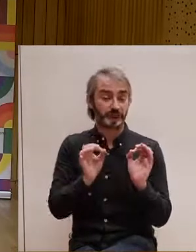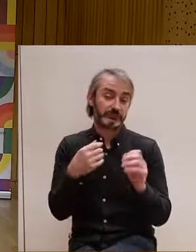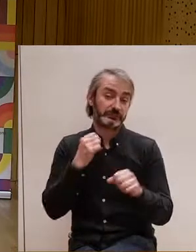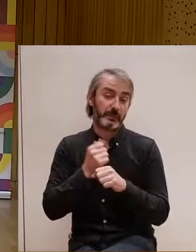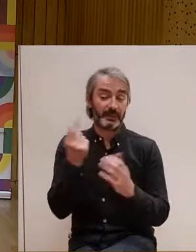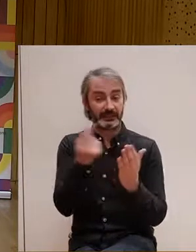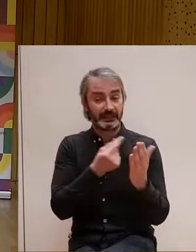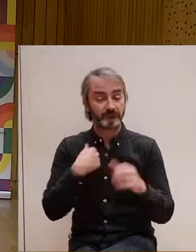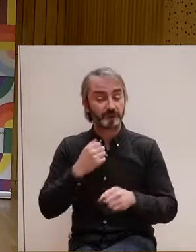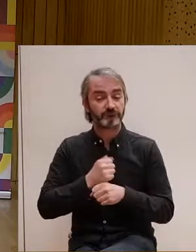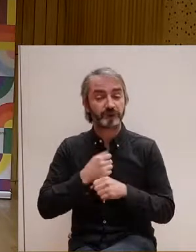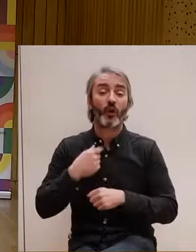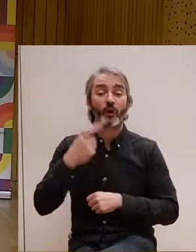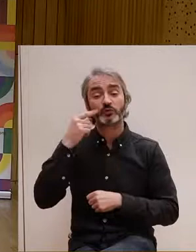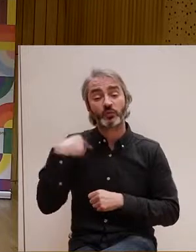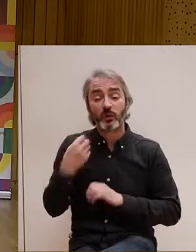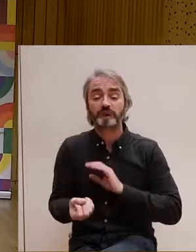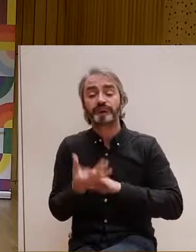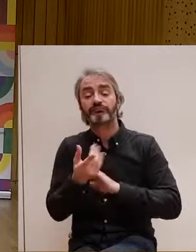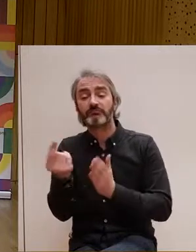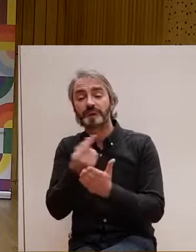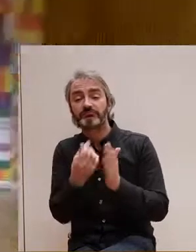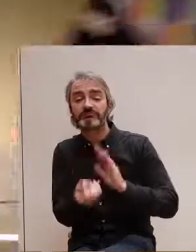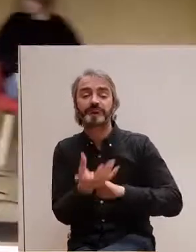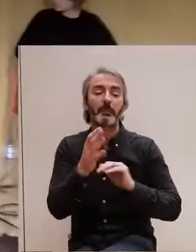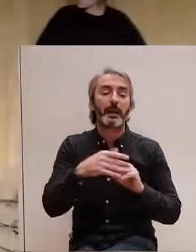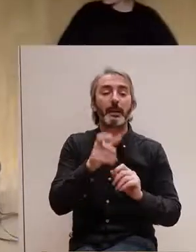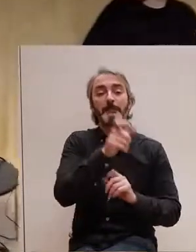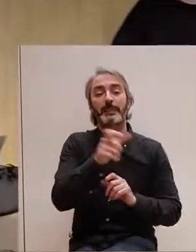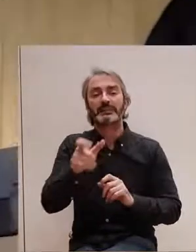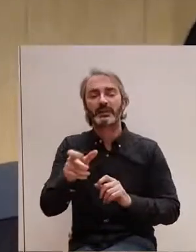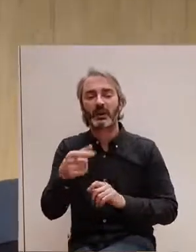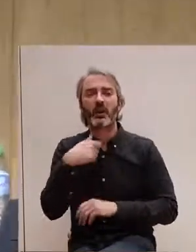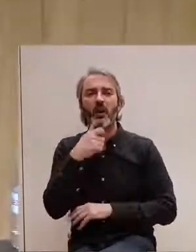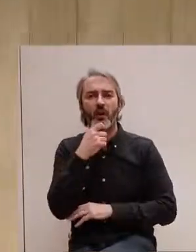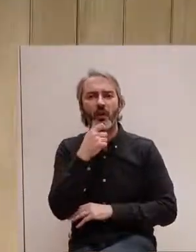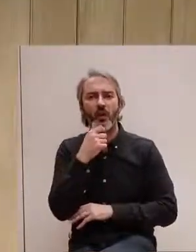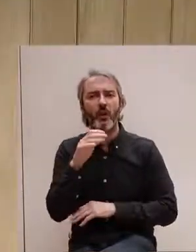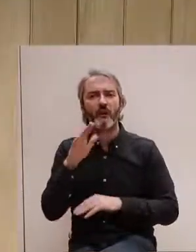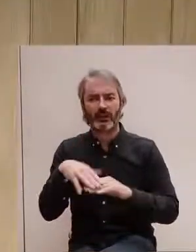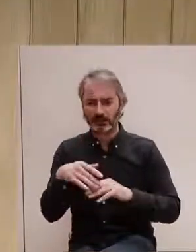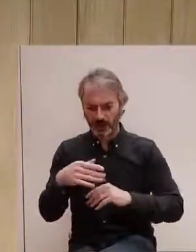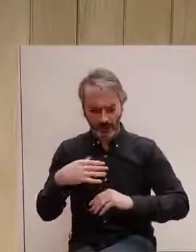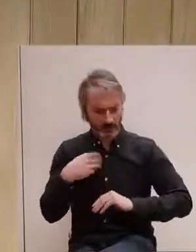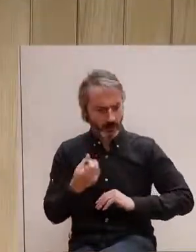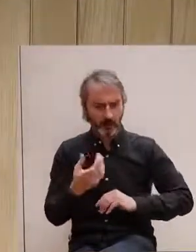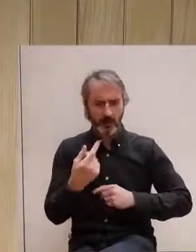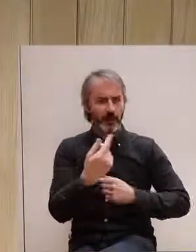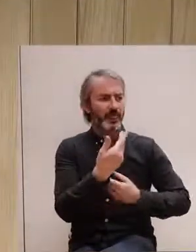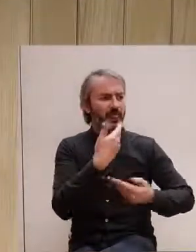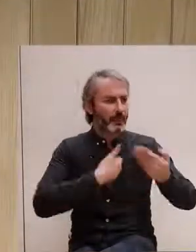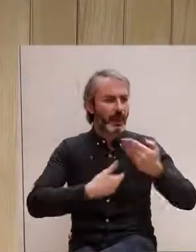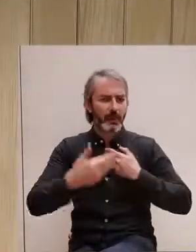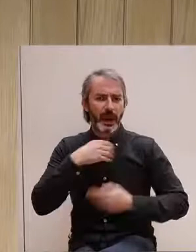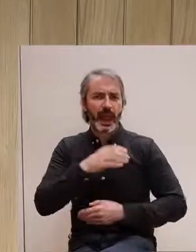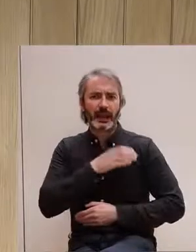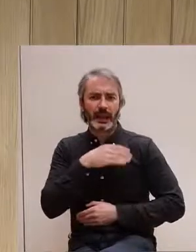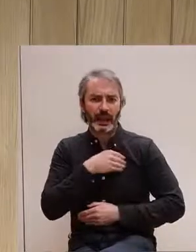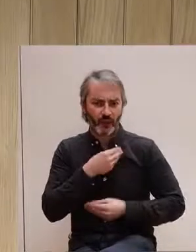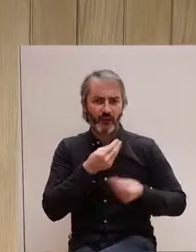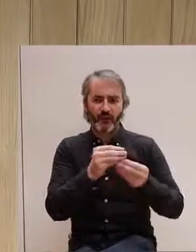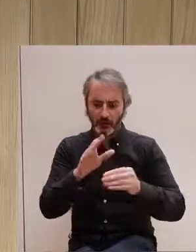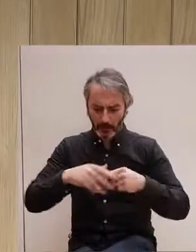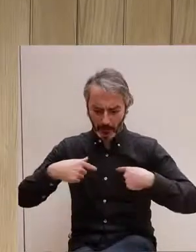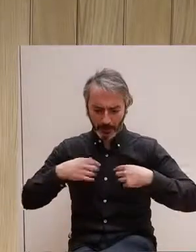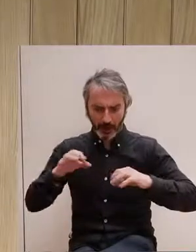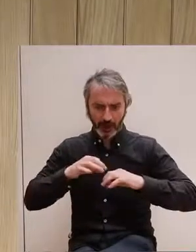acostumbrada a crear projectes per la gent i mai havia creat un projecte prop i l'activisme, sempre l'havia fet des d